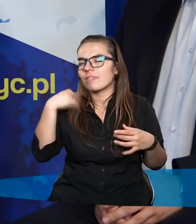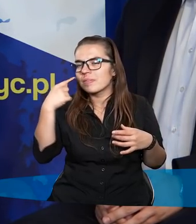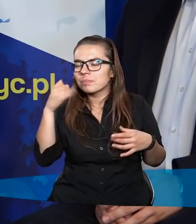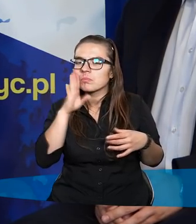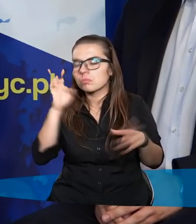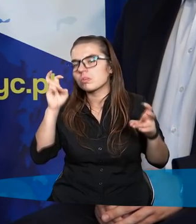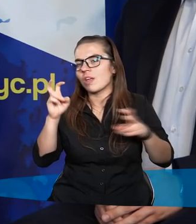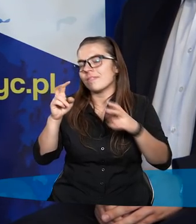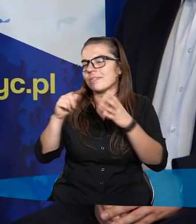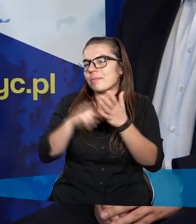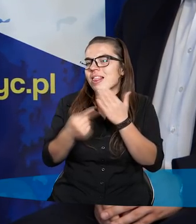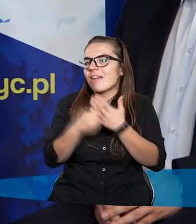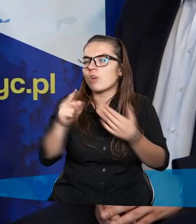oko,